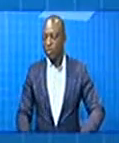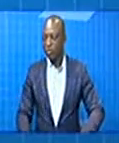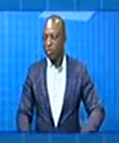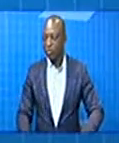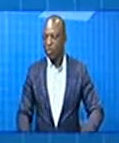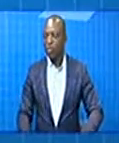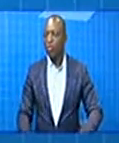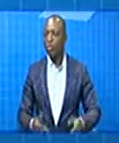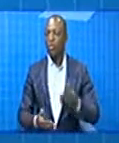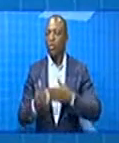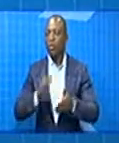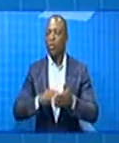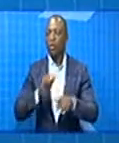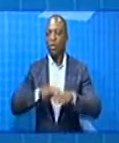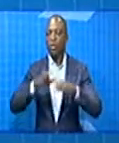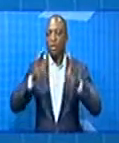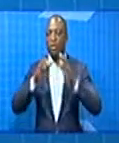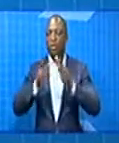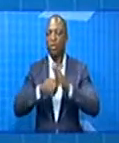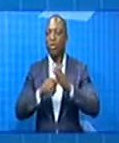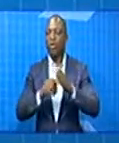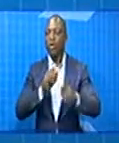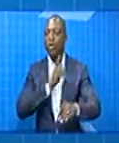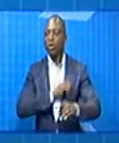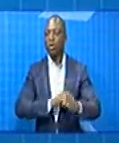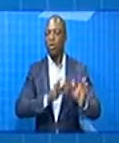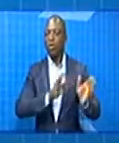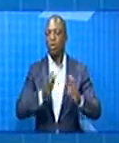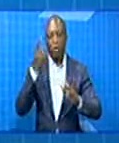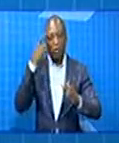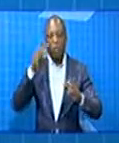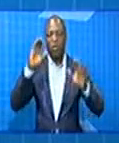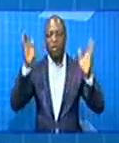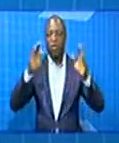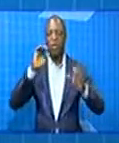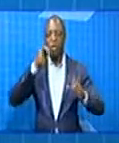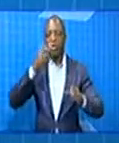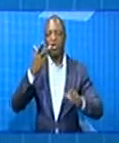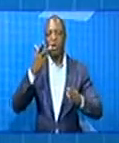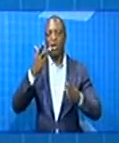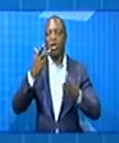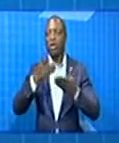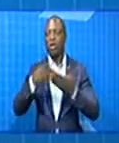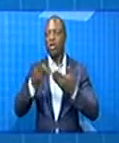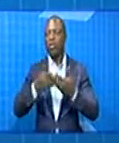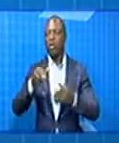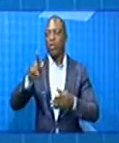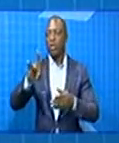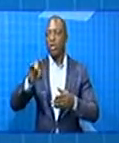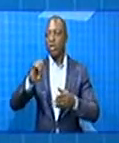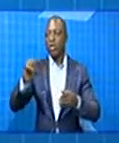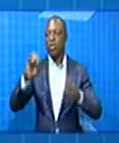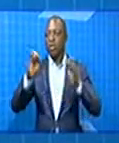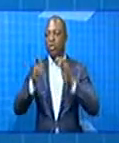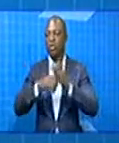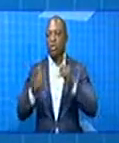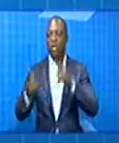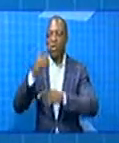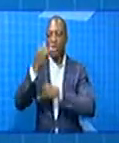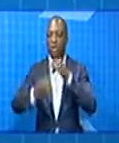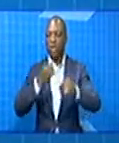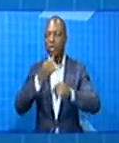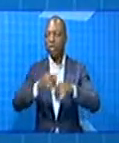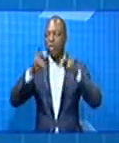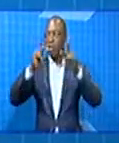Revenons sur les célébrations. Le Togo s'apprête à célébrer demain 3 décembre la 28e édition de la journée internationale dédiée aux